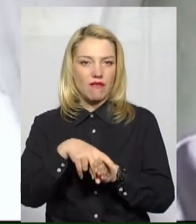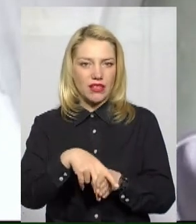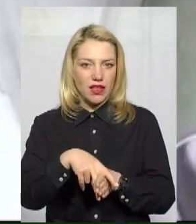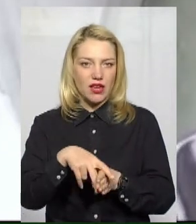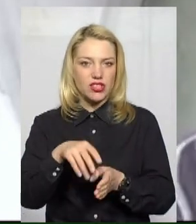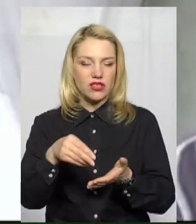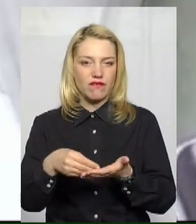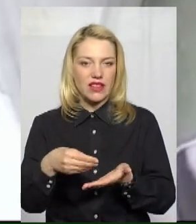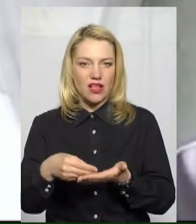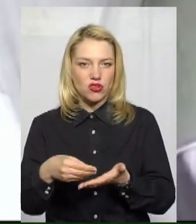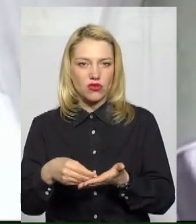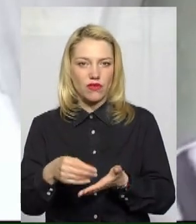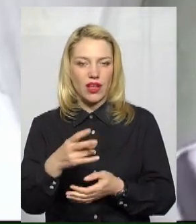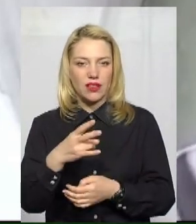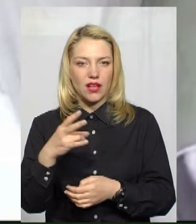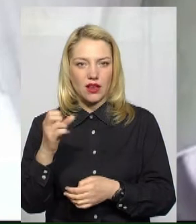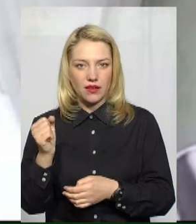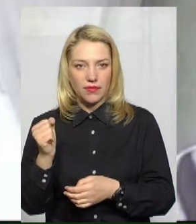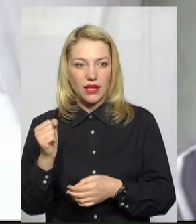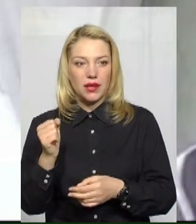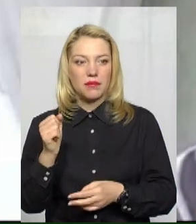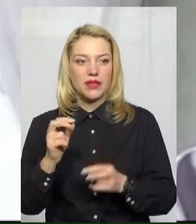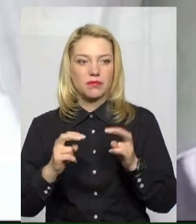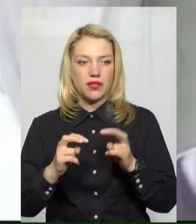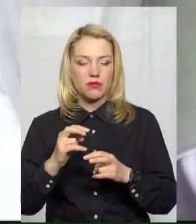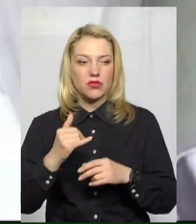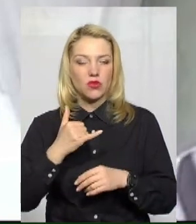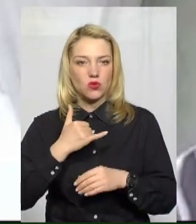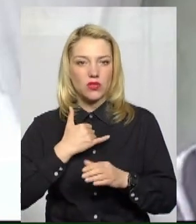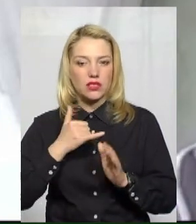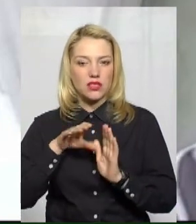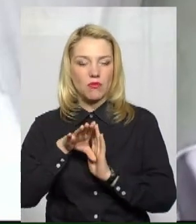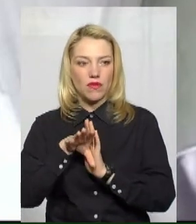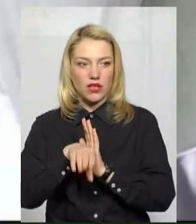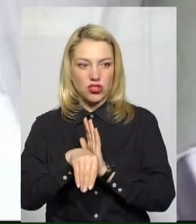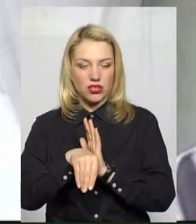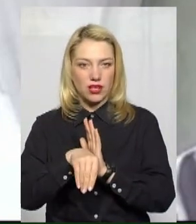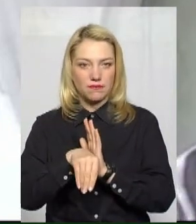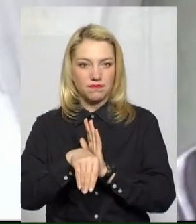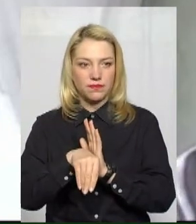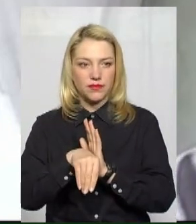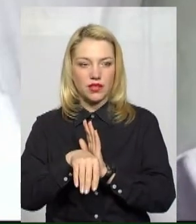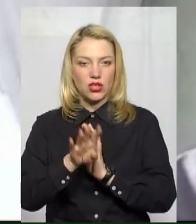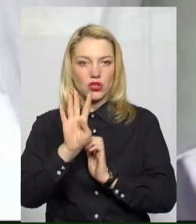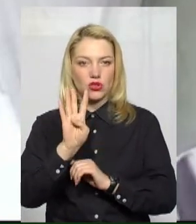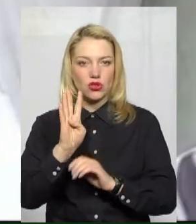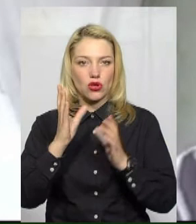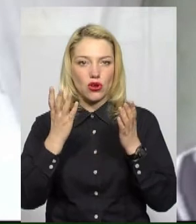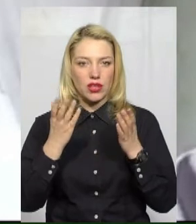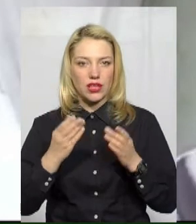на підприємство, у нас запроваджено чотирьохденний робочий тиждень.